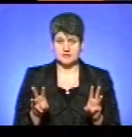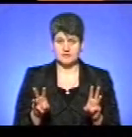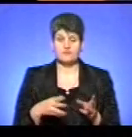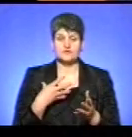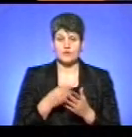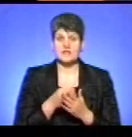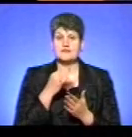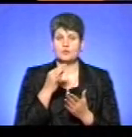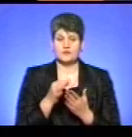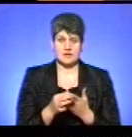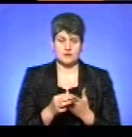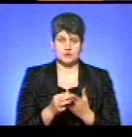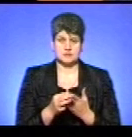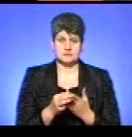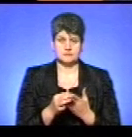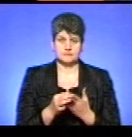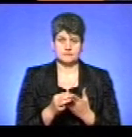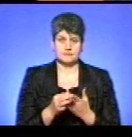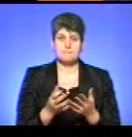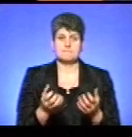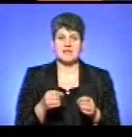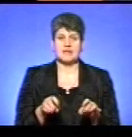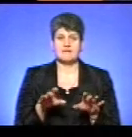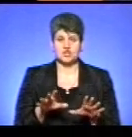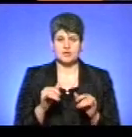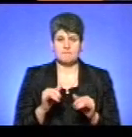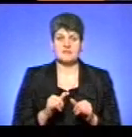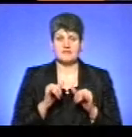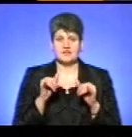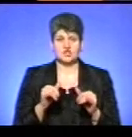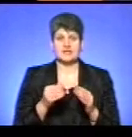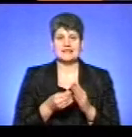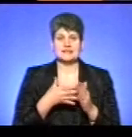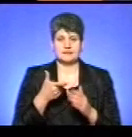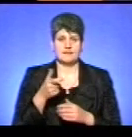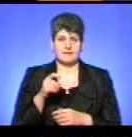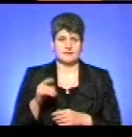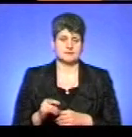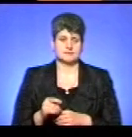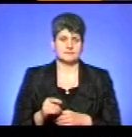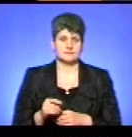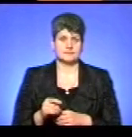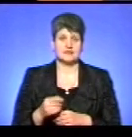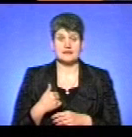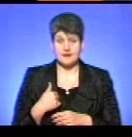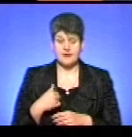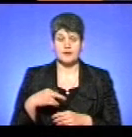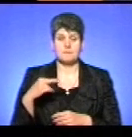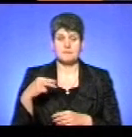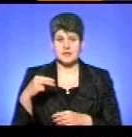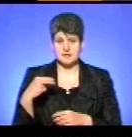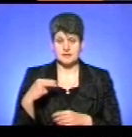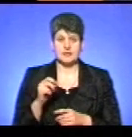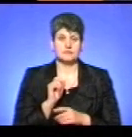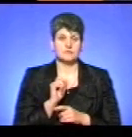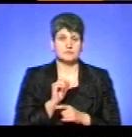відповідальності прийняв рішення підвищити тарифи на газ. Я, як президент, поставив